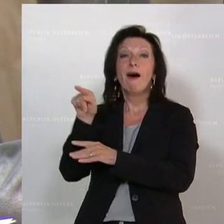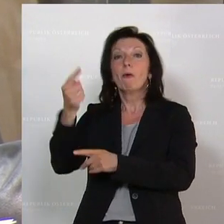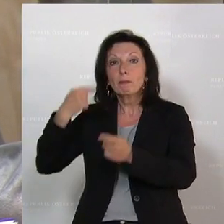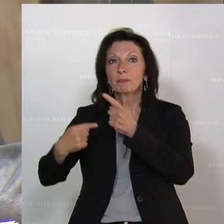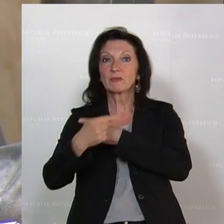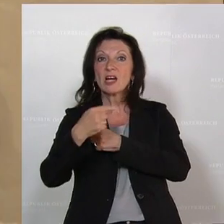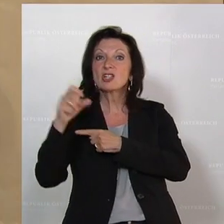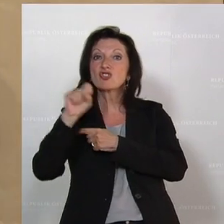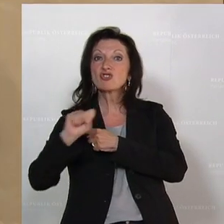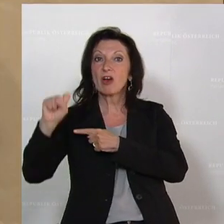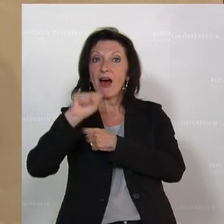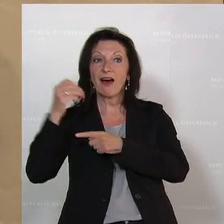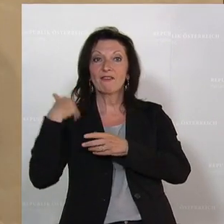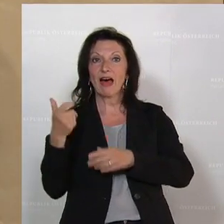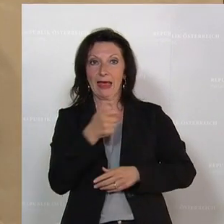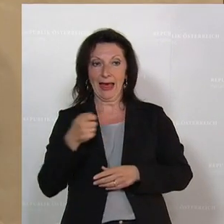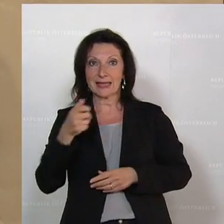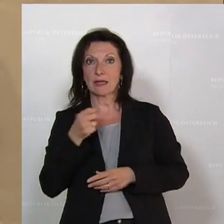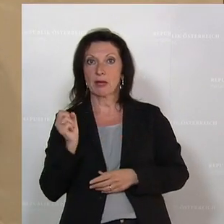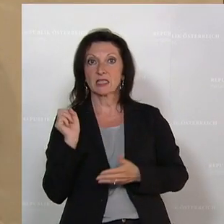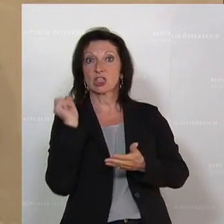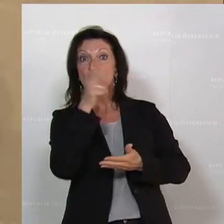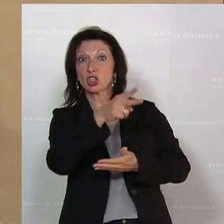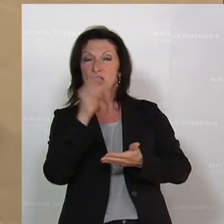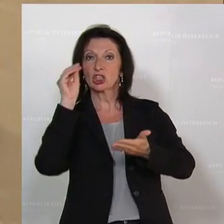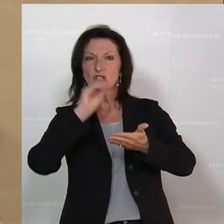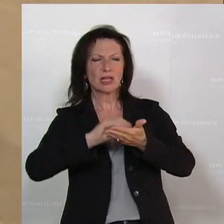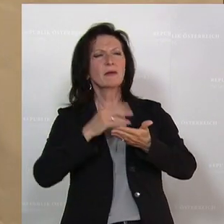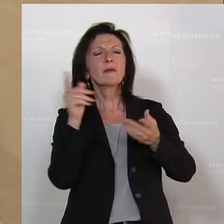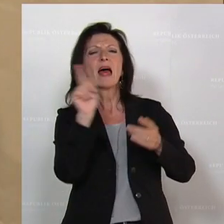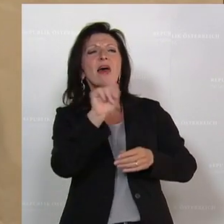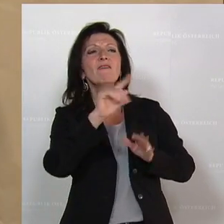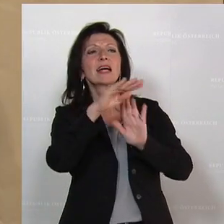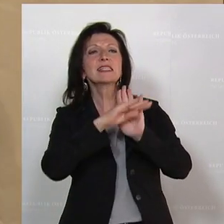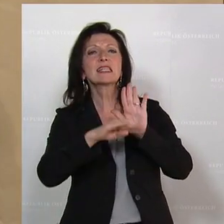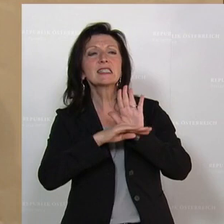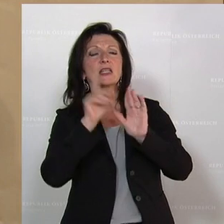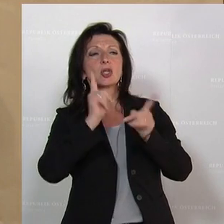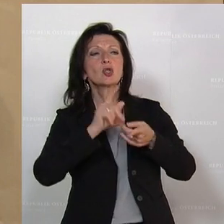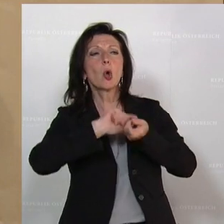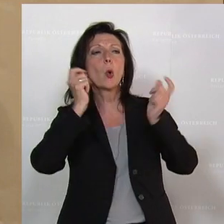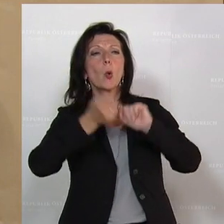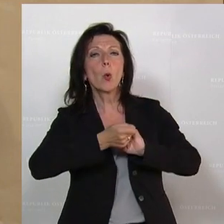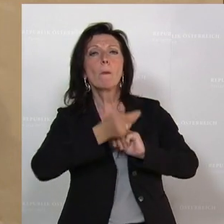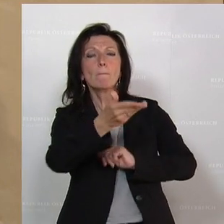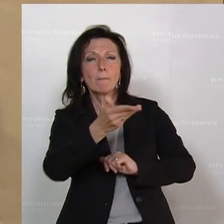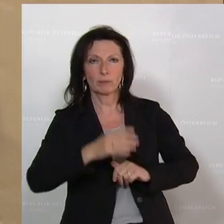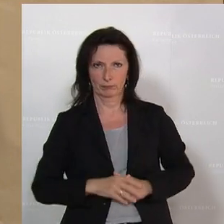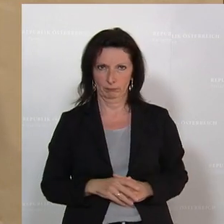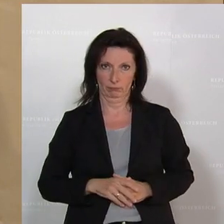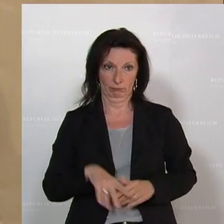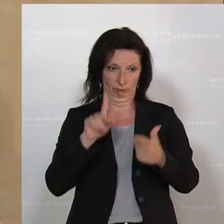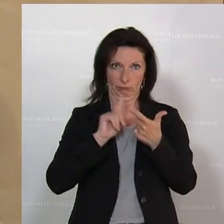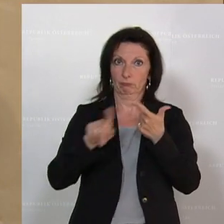diesen Betreiber, welches Gesetz soll ich für dich ändern? Auf der anderen Seite haben wir zwei Spenden